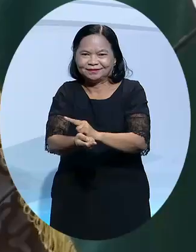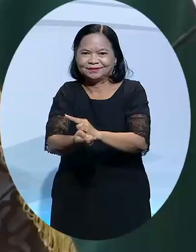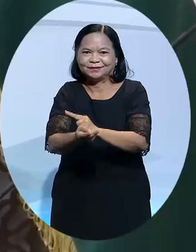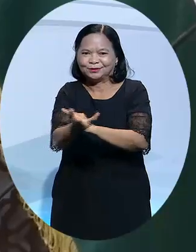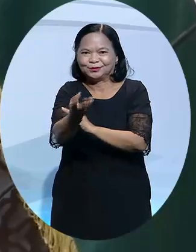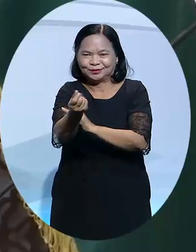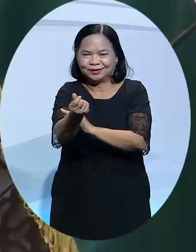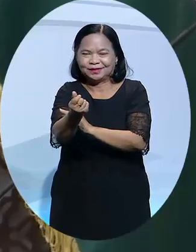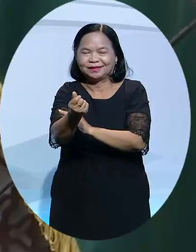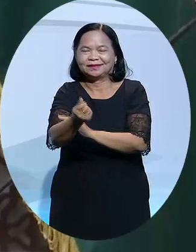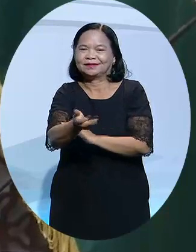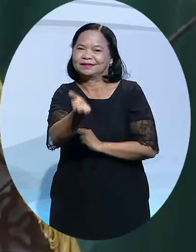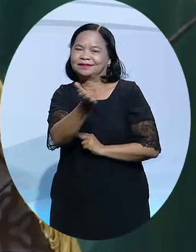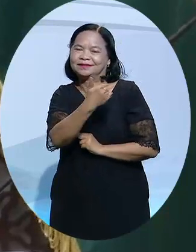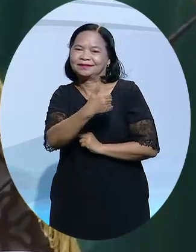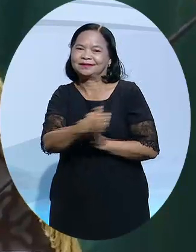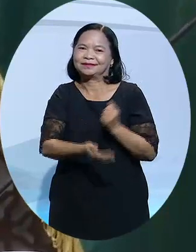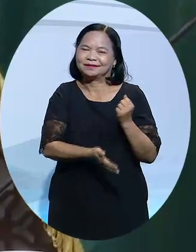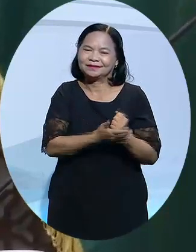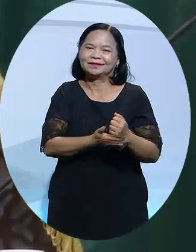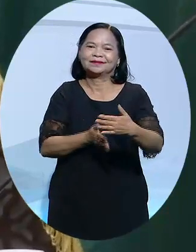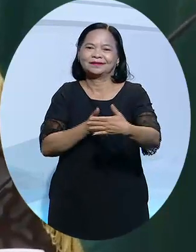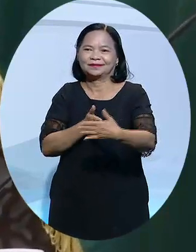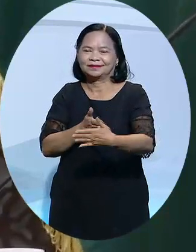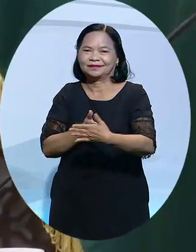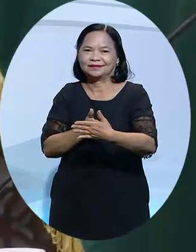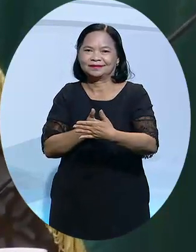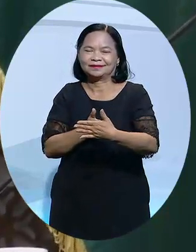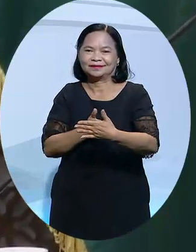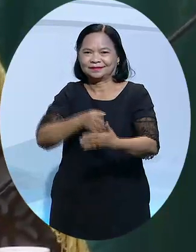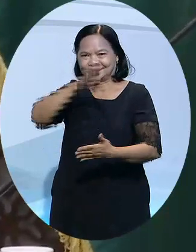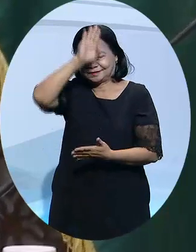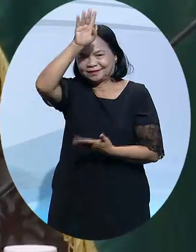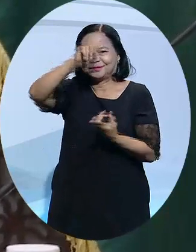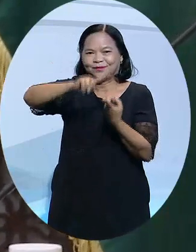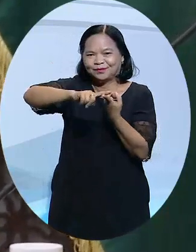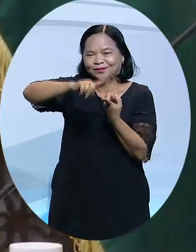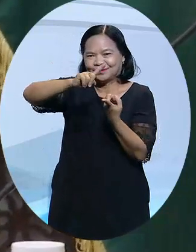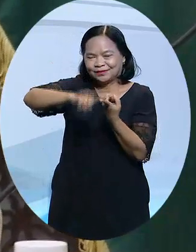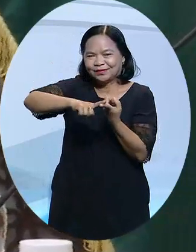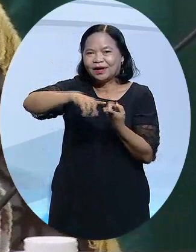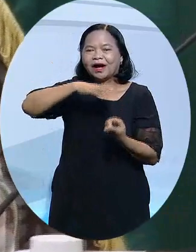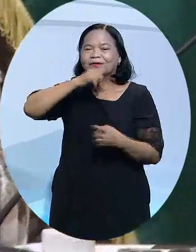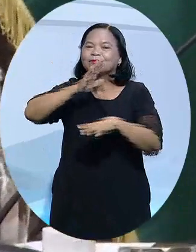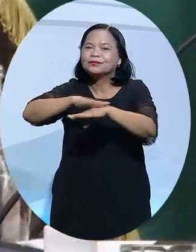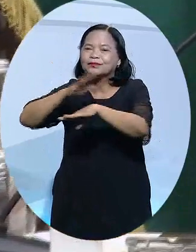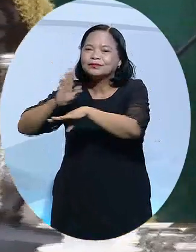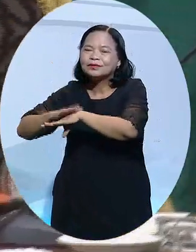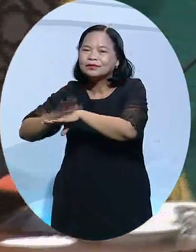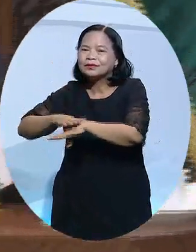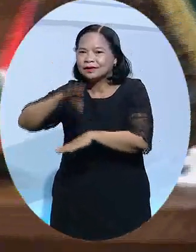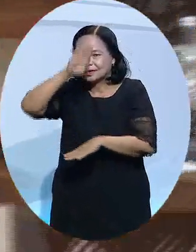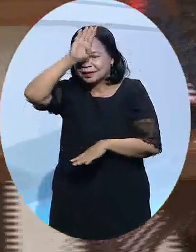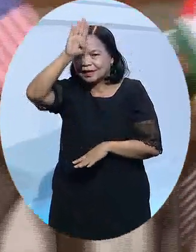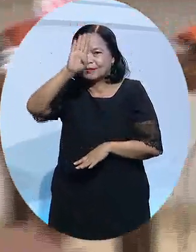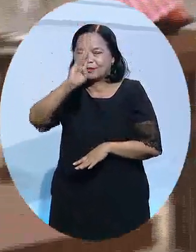Palestine. Trước đó, nguồn hỗ trợ này đã bị gián đoạn dưới thời chính quyền cựu Tổng thống Donald Trump. Ông cũng kêu gọi chính quyền Tổng thống